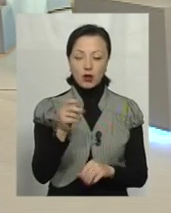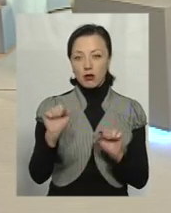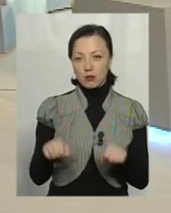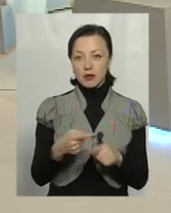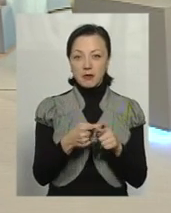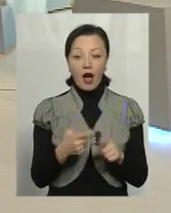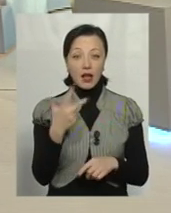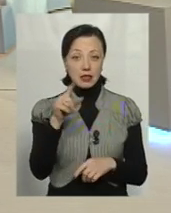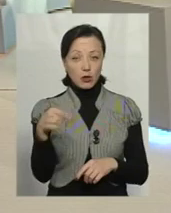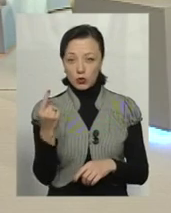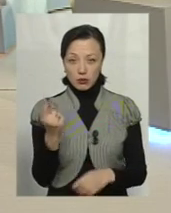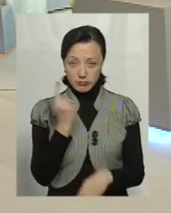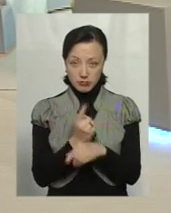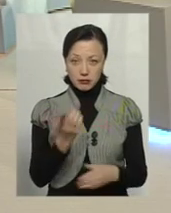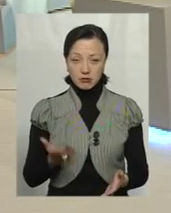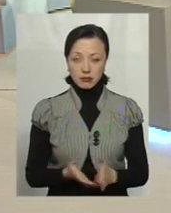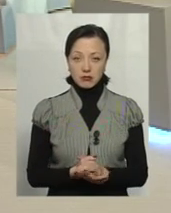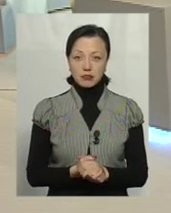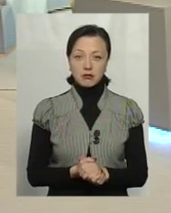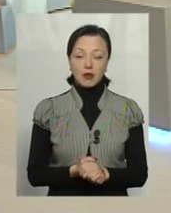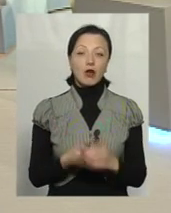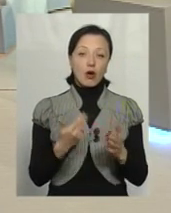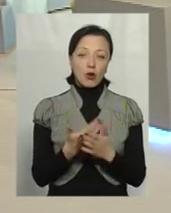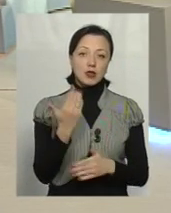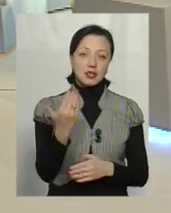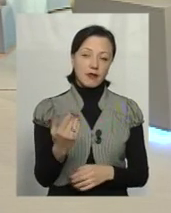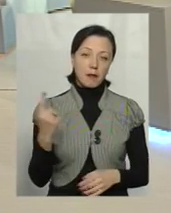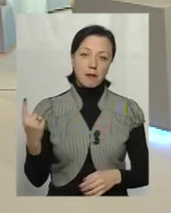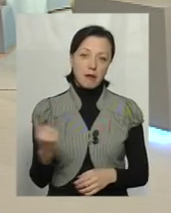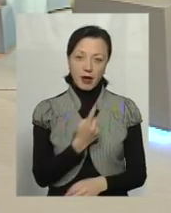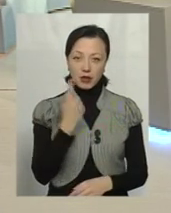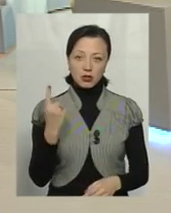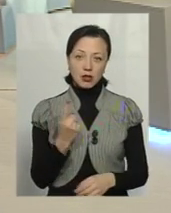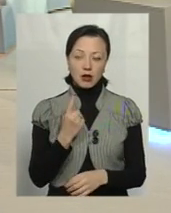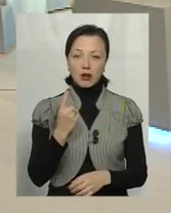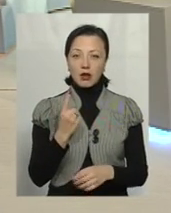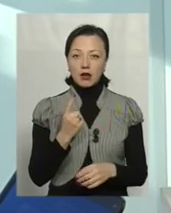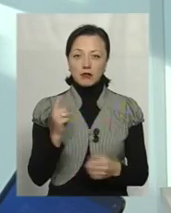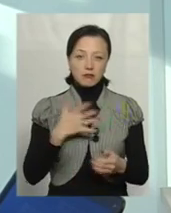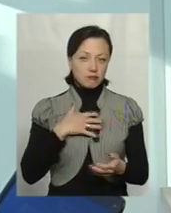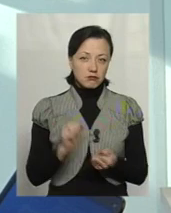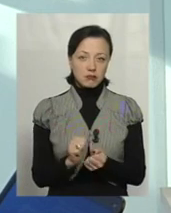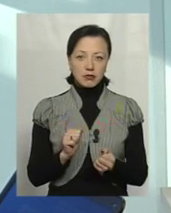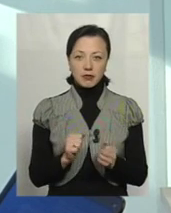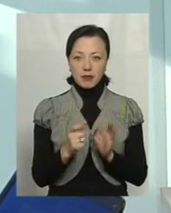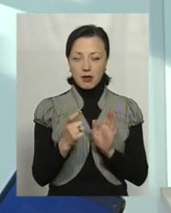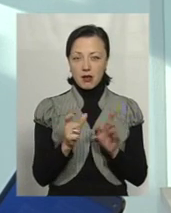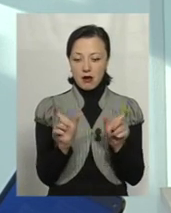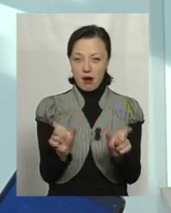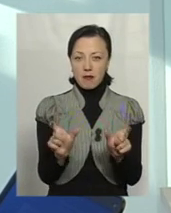можна, а 3,1 – зась. Ось вам перша залізобетонна рамка для роботи будь-якого уряду,